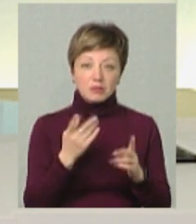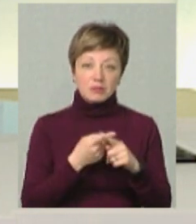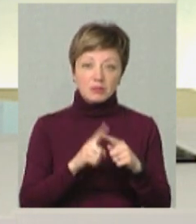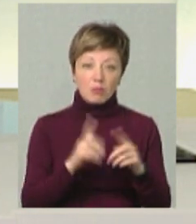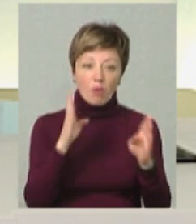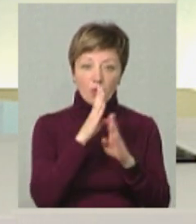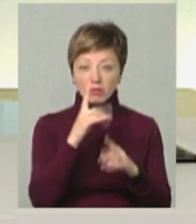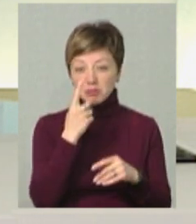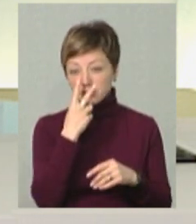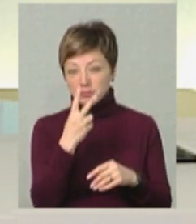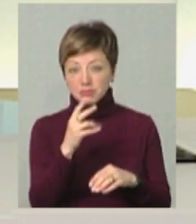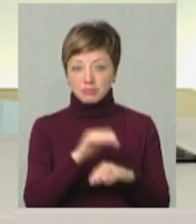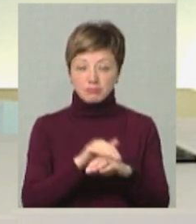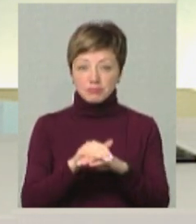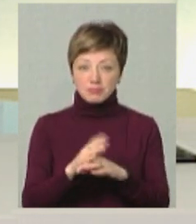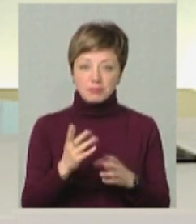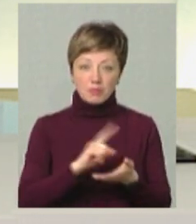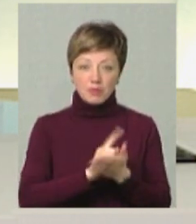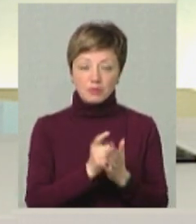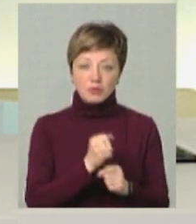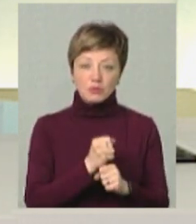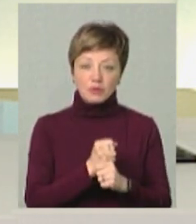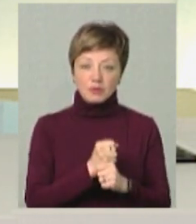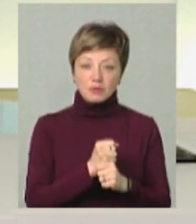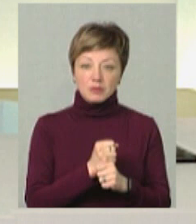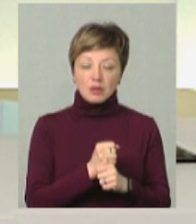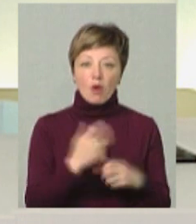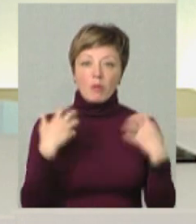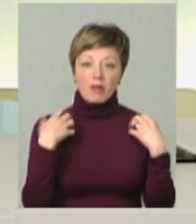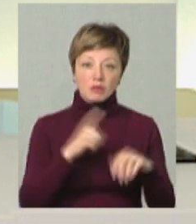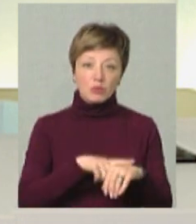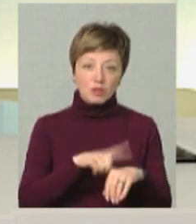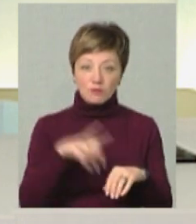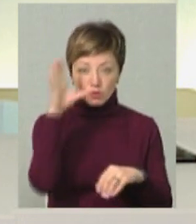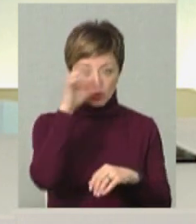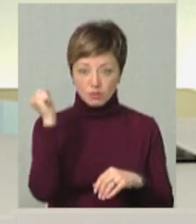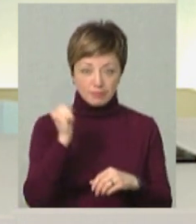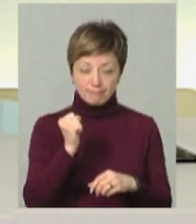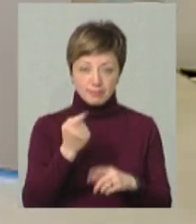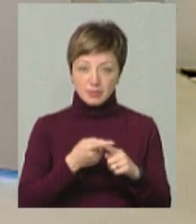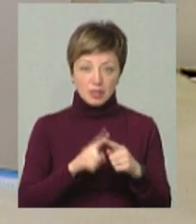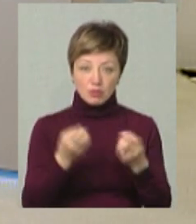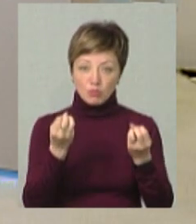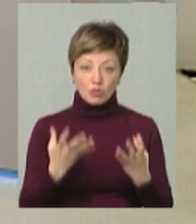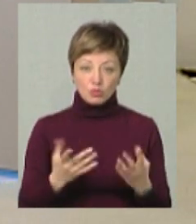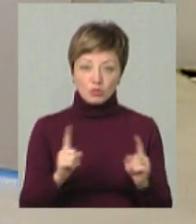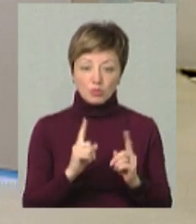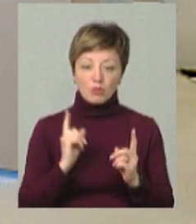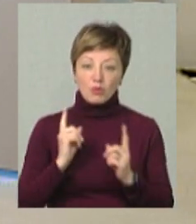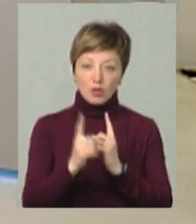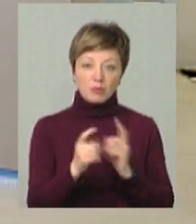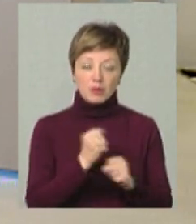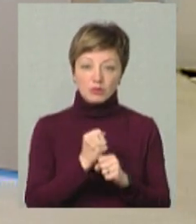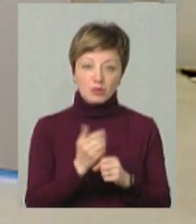ловили, якби, підрядник оперативно працював, знову ж таки, була і комендантська година, тому що вночі, якби, ну, це не так просто, що приїхали,